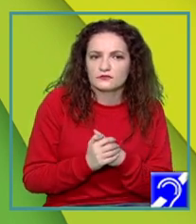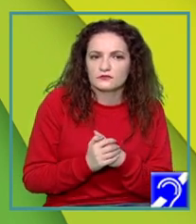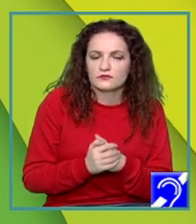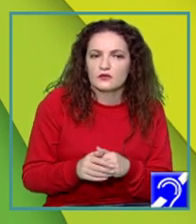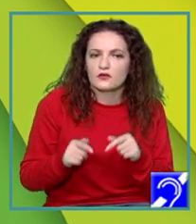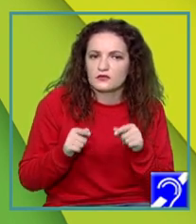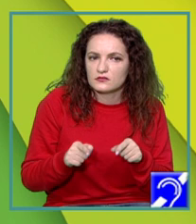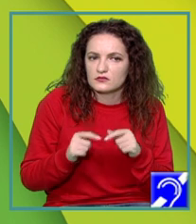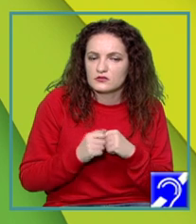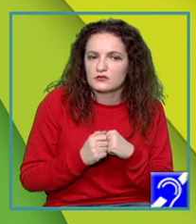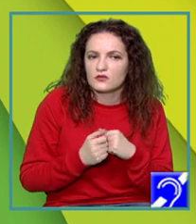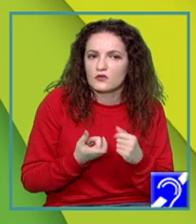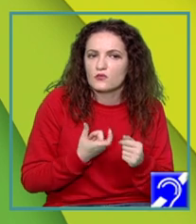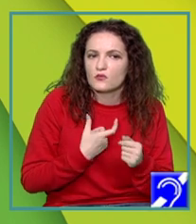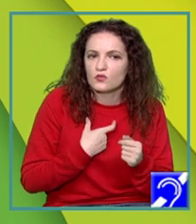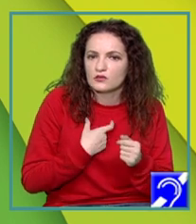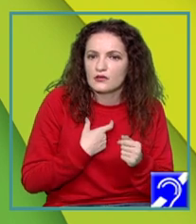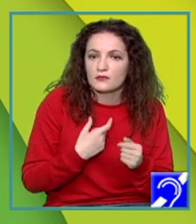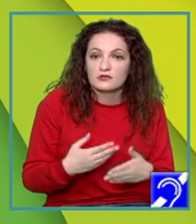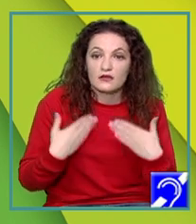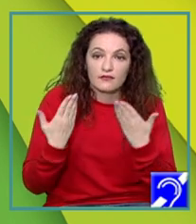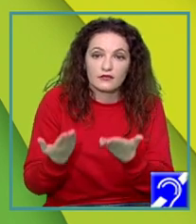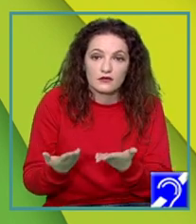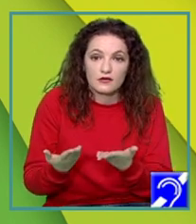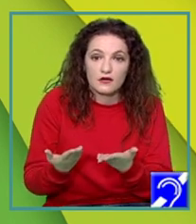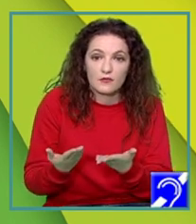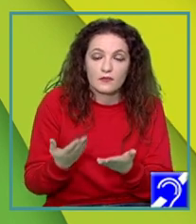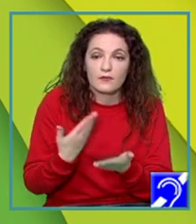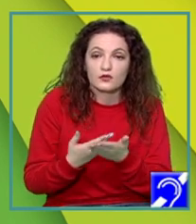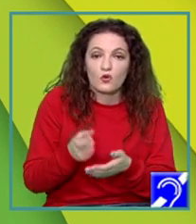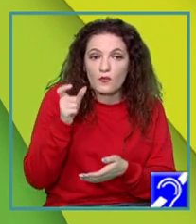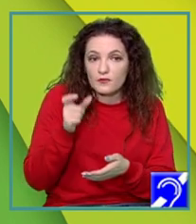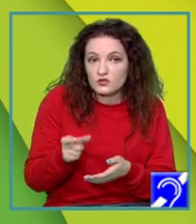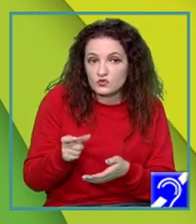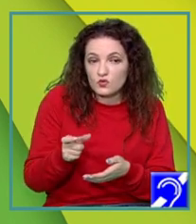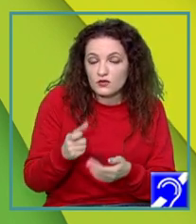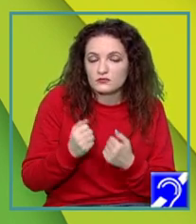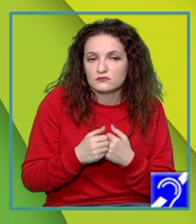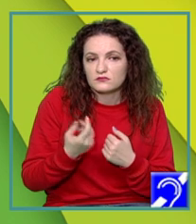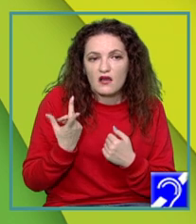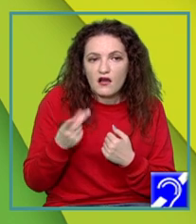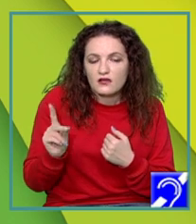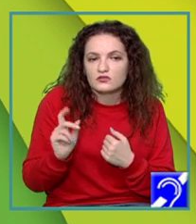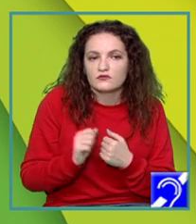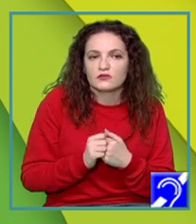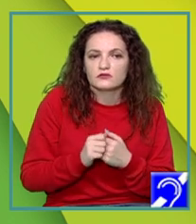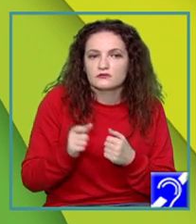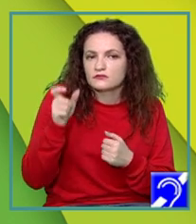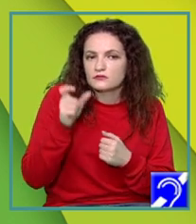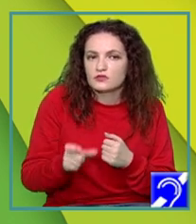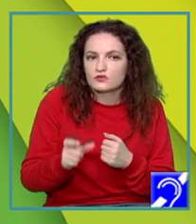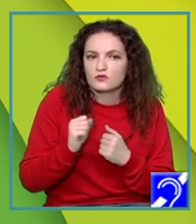activități putem să le delegăm altora. De leagă, o să scriu eu aici, da? Adică putem pe